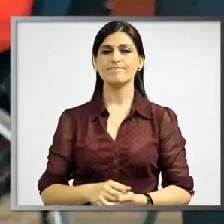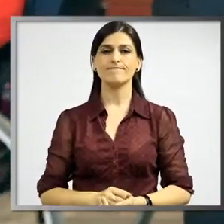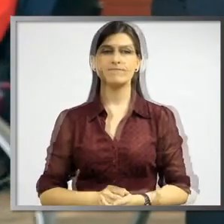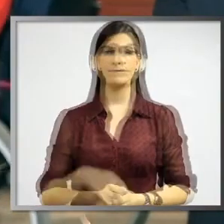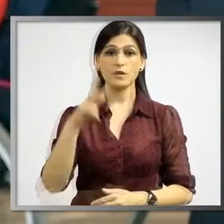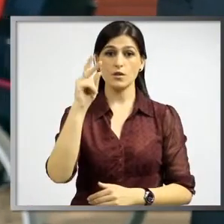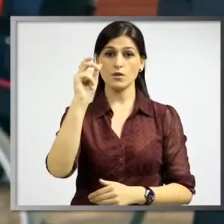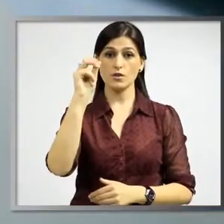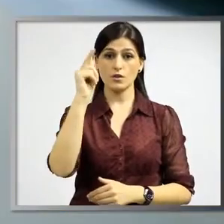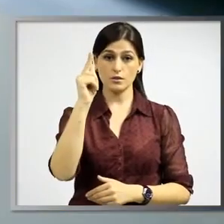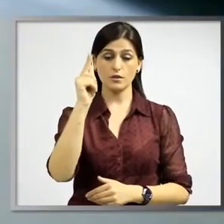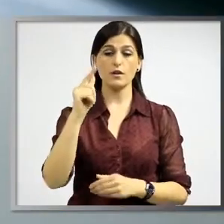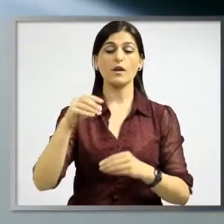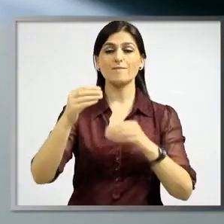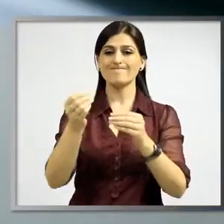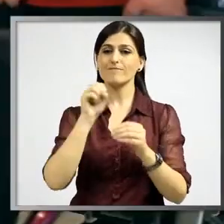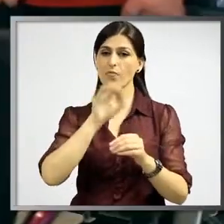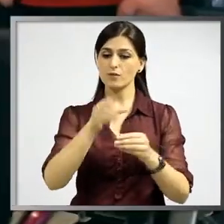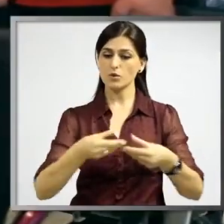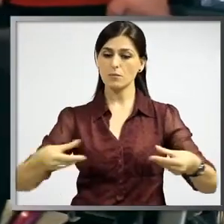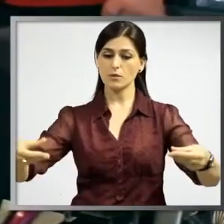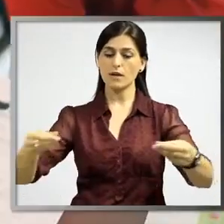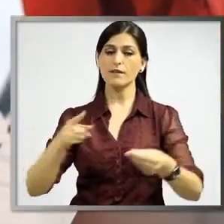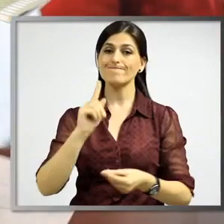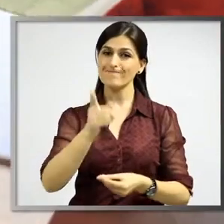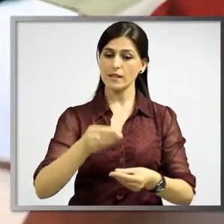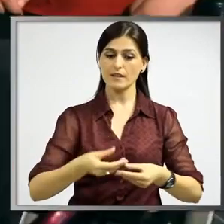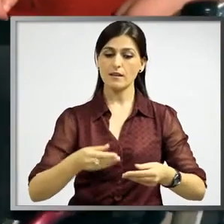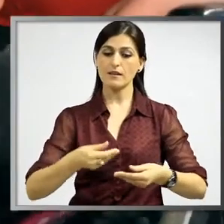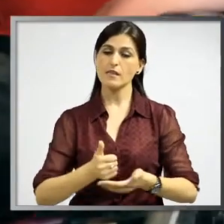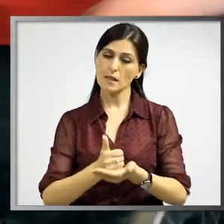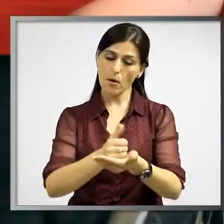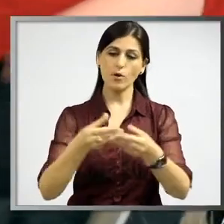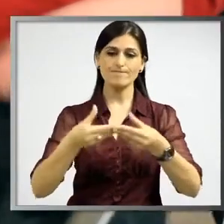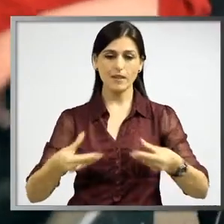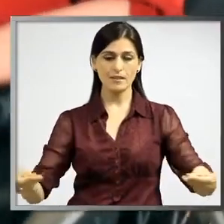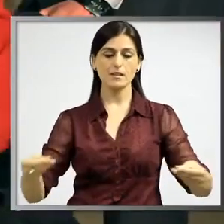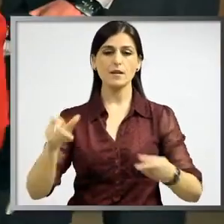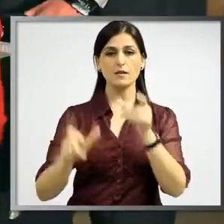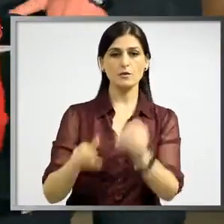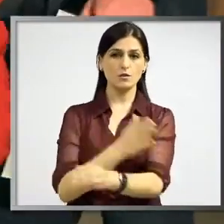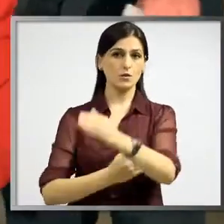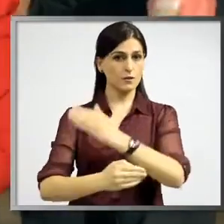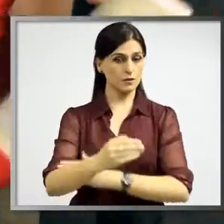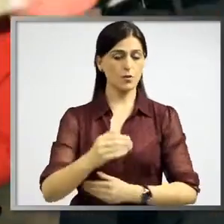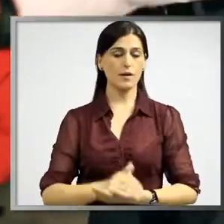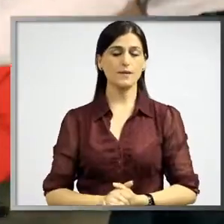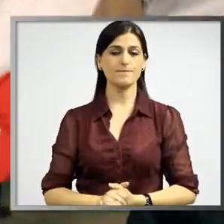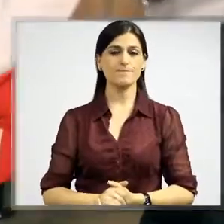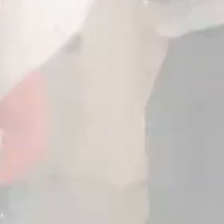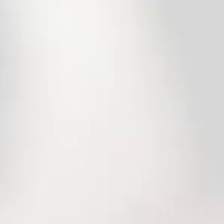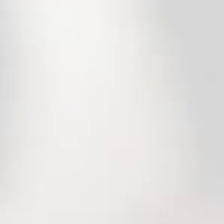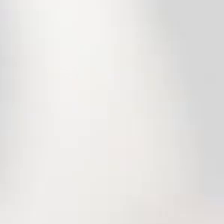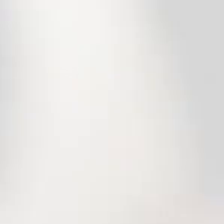dhe e fshekhtësit të plot. Këgjësë u kërkon të gjithë komisionerve të qëndreve të votimit të lehtësojnë votimin për personat në aftësit të